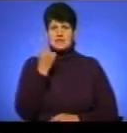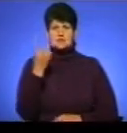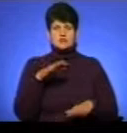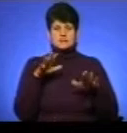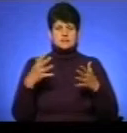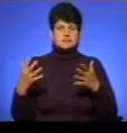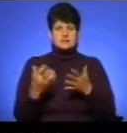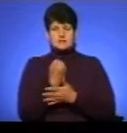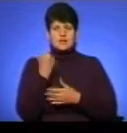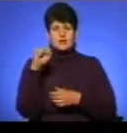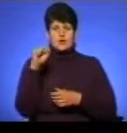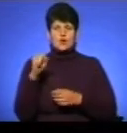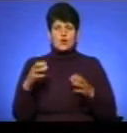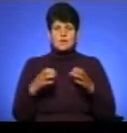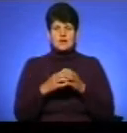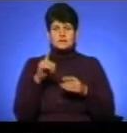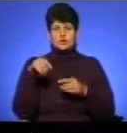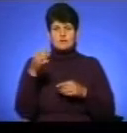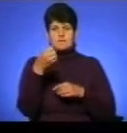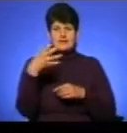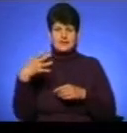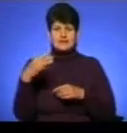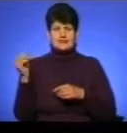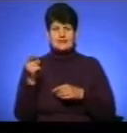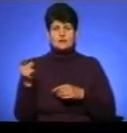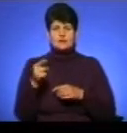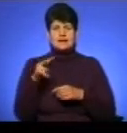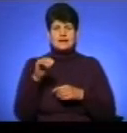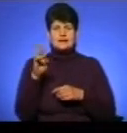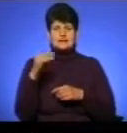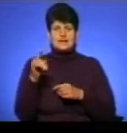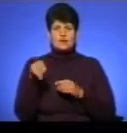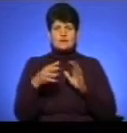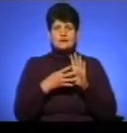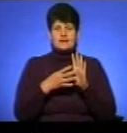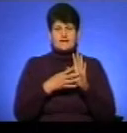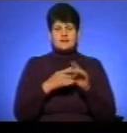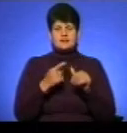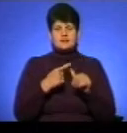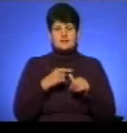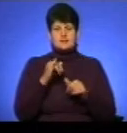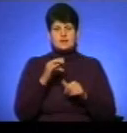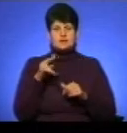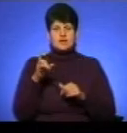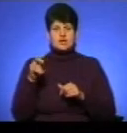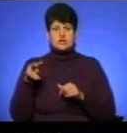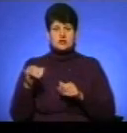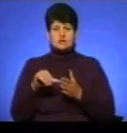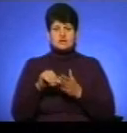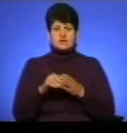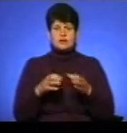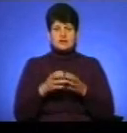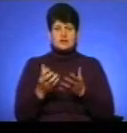вибороли команди Тернопільської школи номер 15 та Тернопільського ліцею номер 9 імені Івани Блашкевич. Учасники цих команд